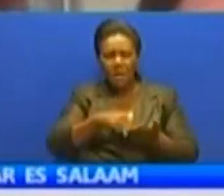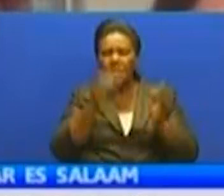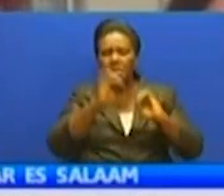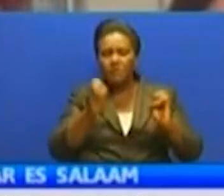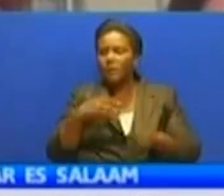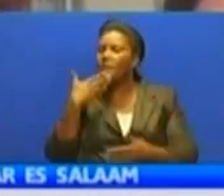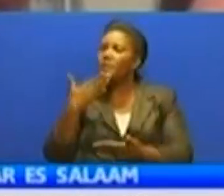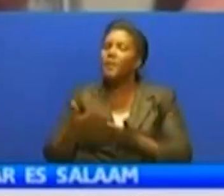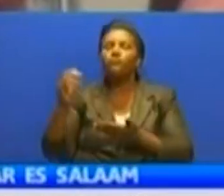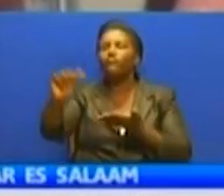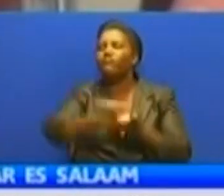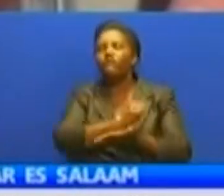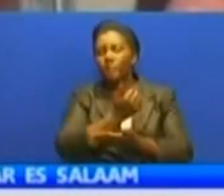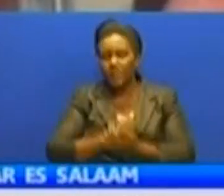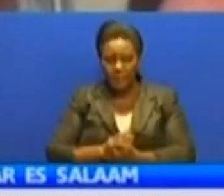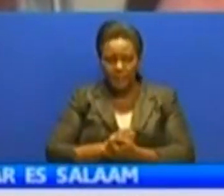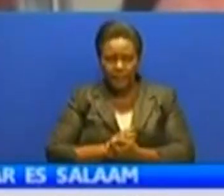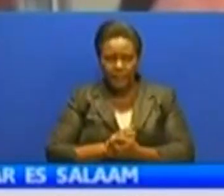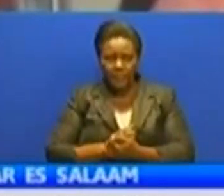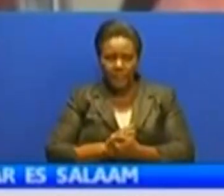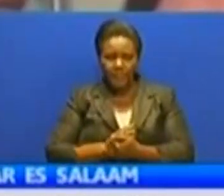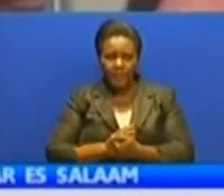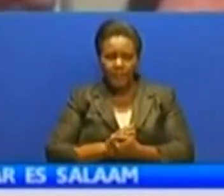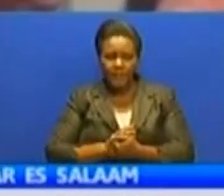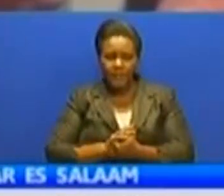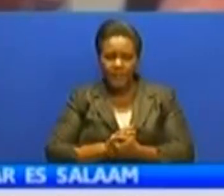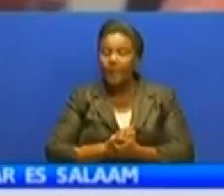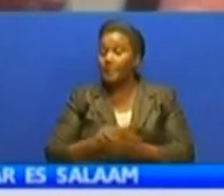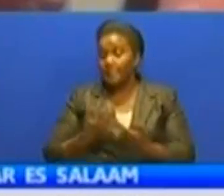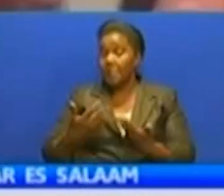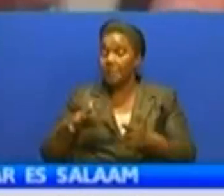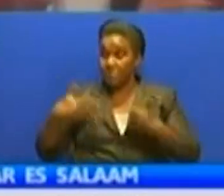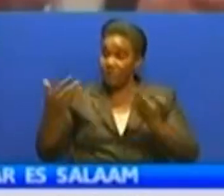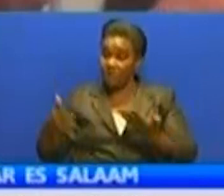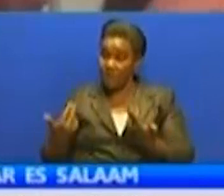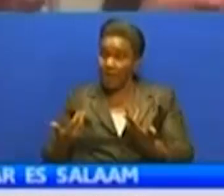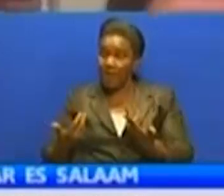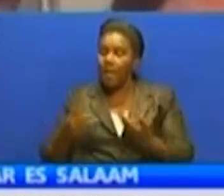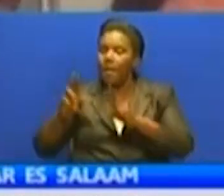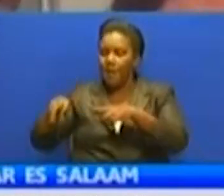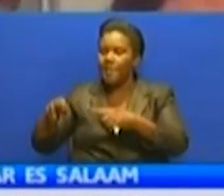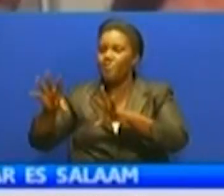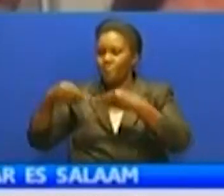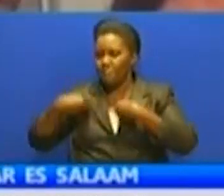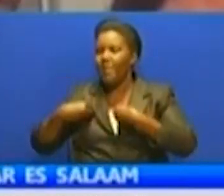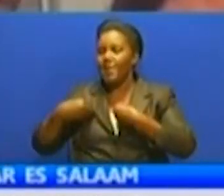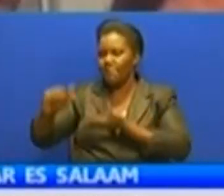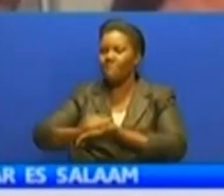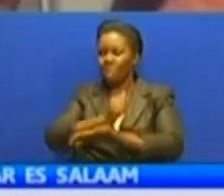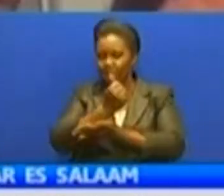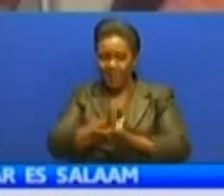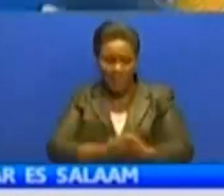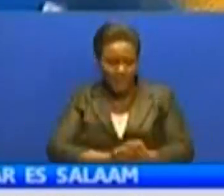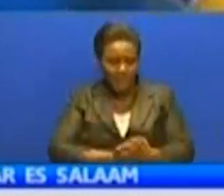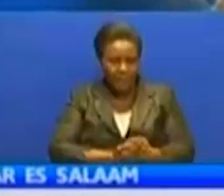kwa amba hata kwenye la shitaka hili halita kwa namana yiyote. Kwa nilikuja kuomba angalau tuliondoe. Na furai kusema kwa amba